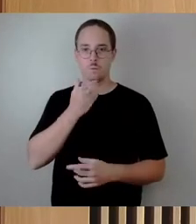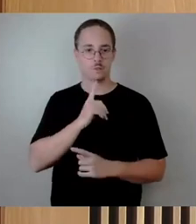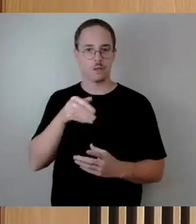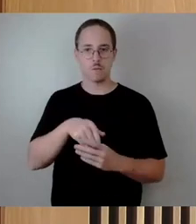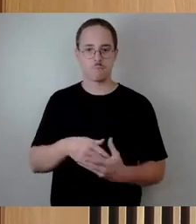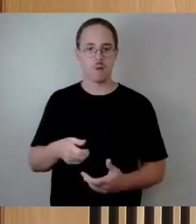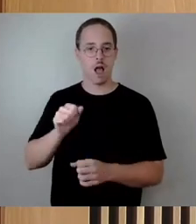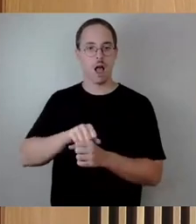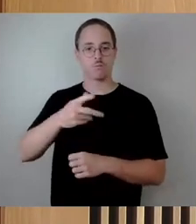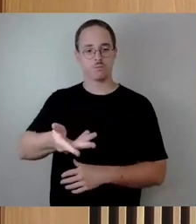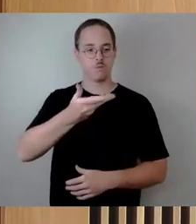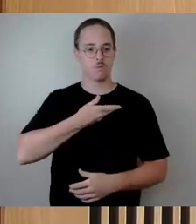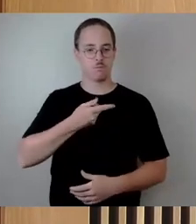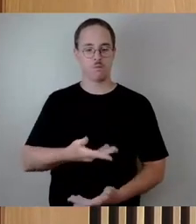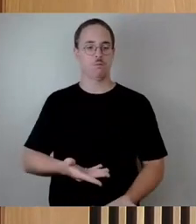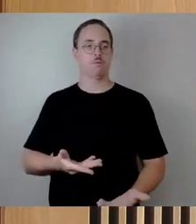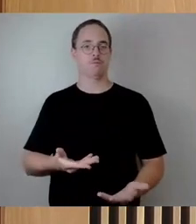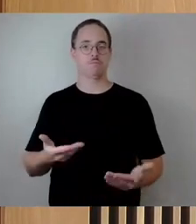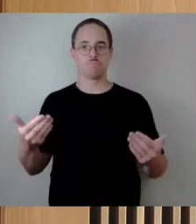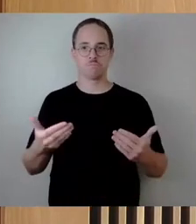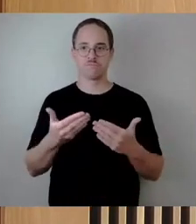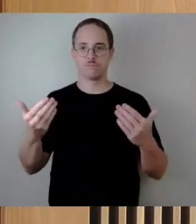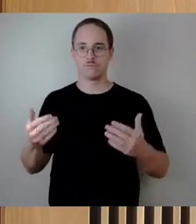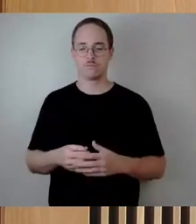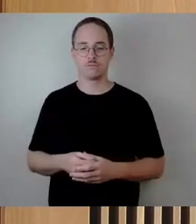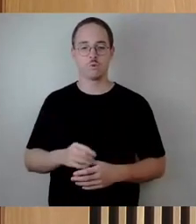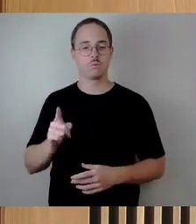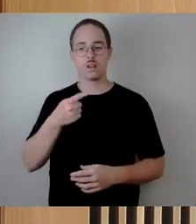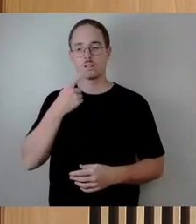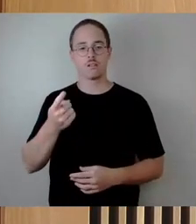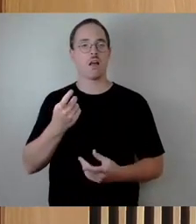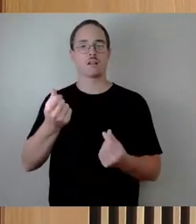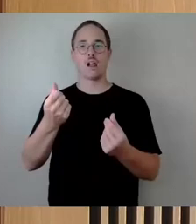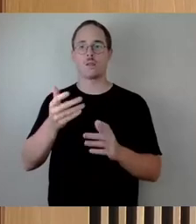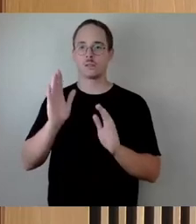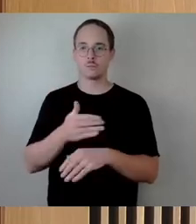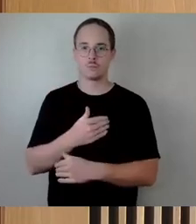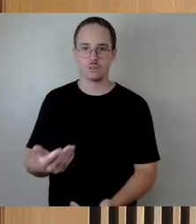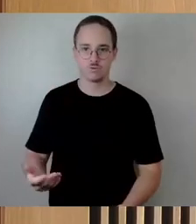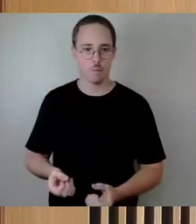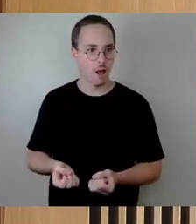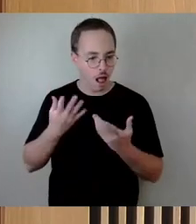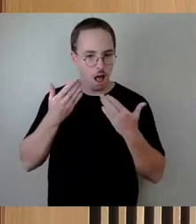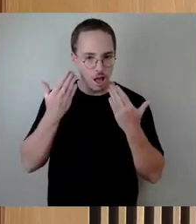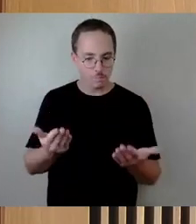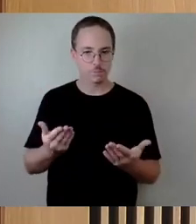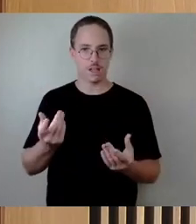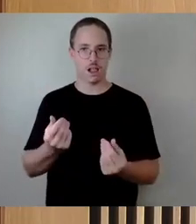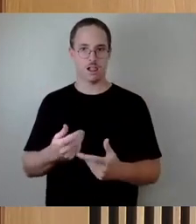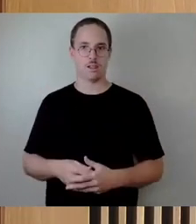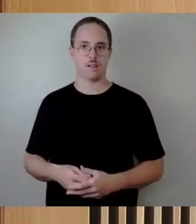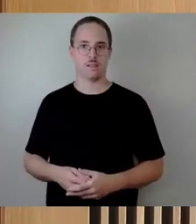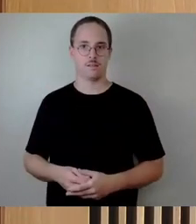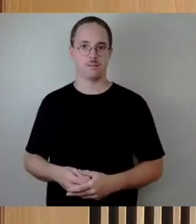gesagt, es gäbe kein Geld, aber natürlich gab es Geld. Denn genau diese sieben Millionen waren für Verkehrsmanagement sofort da. Oder für die